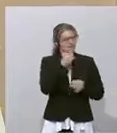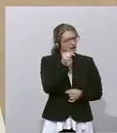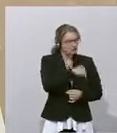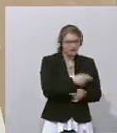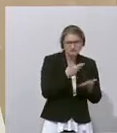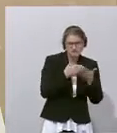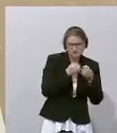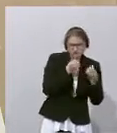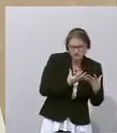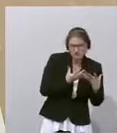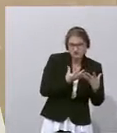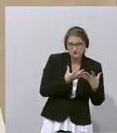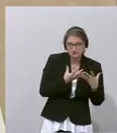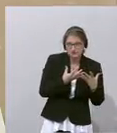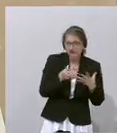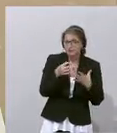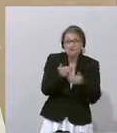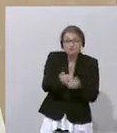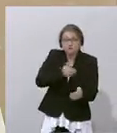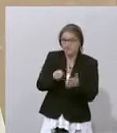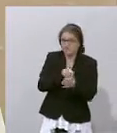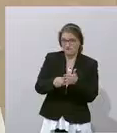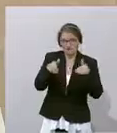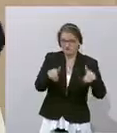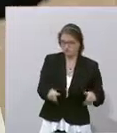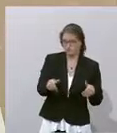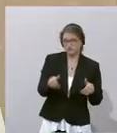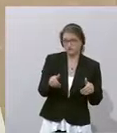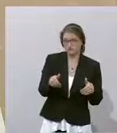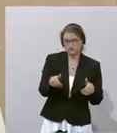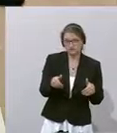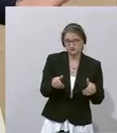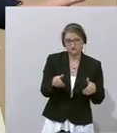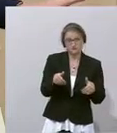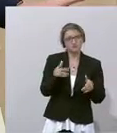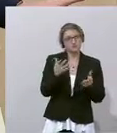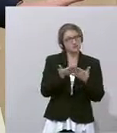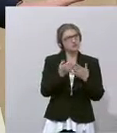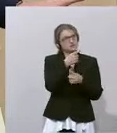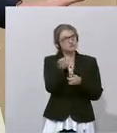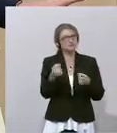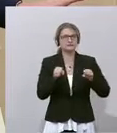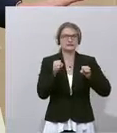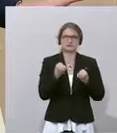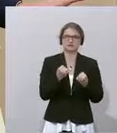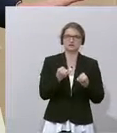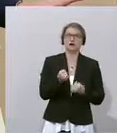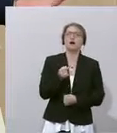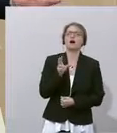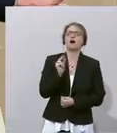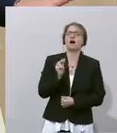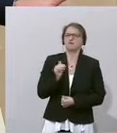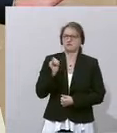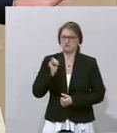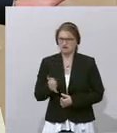gewählt wird, muss es eine Grundsicherheit geben, ja, hier ist geplant worden,